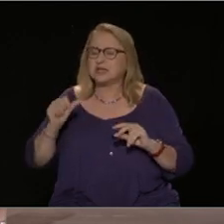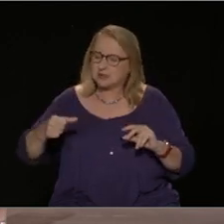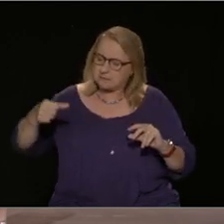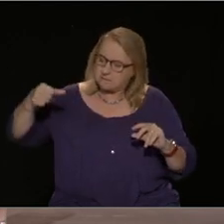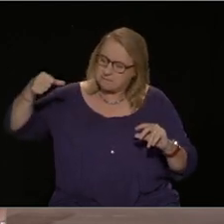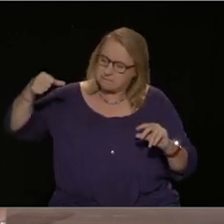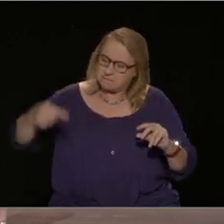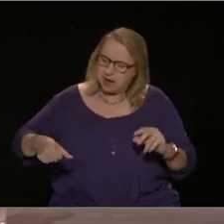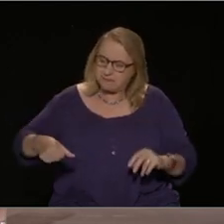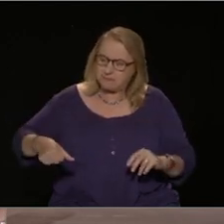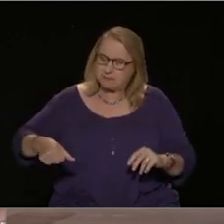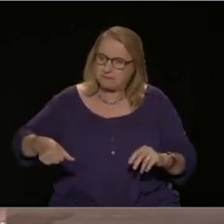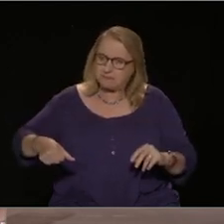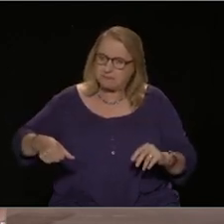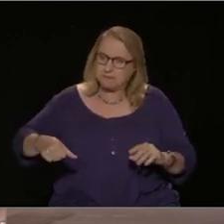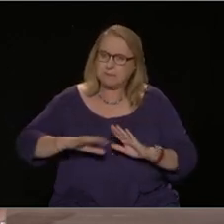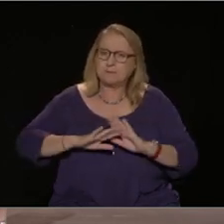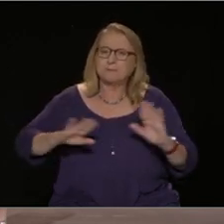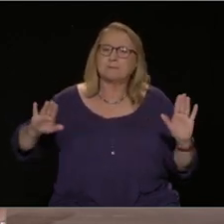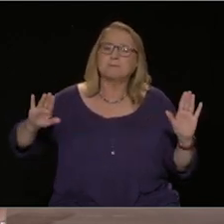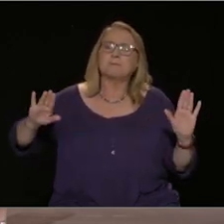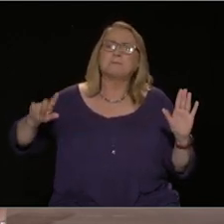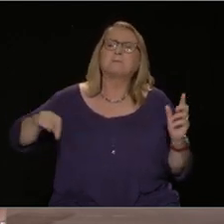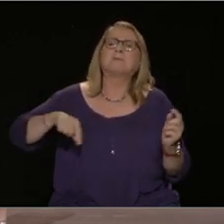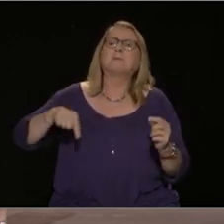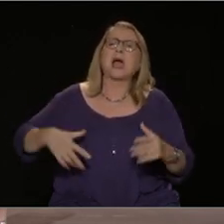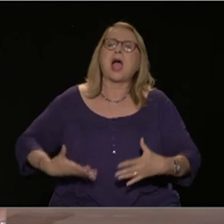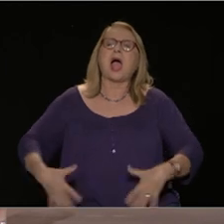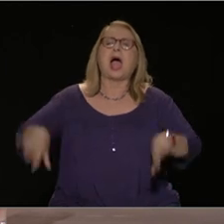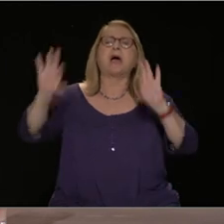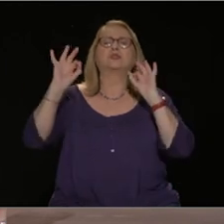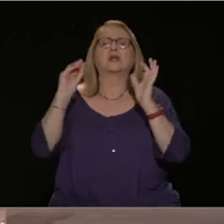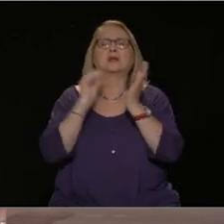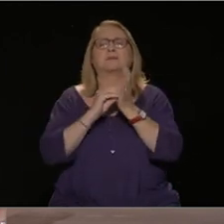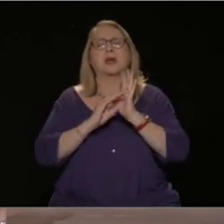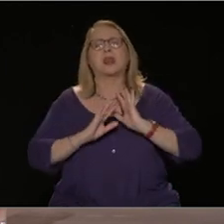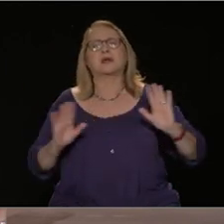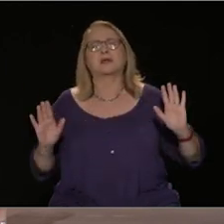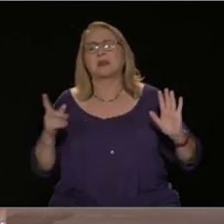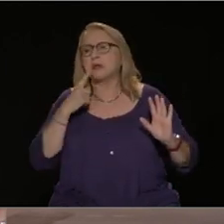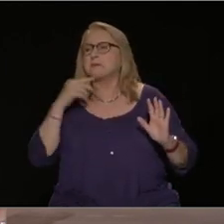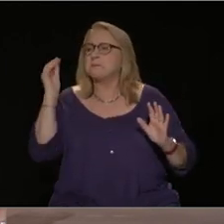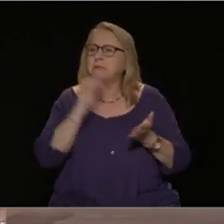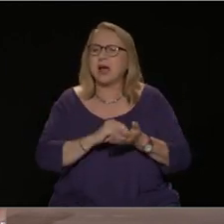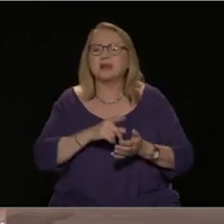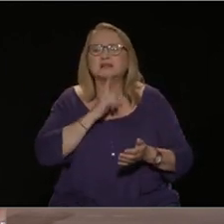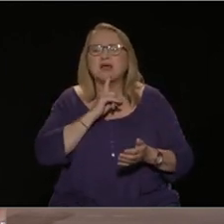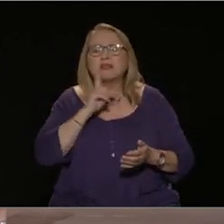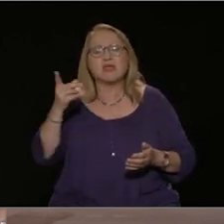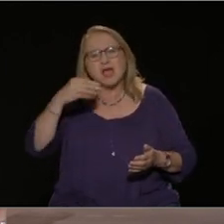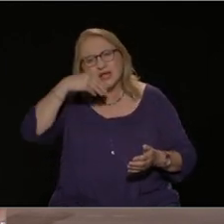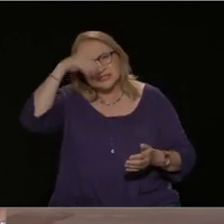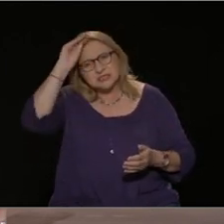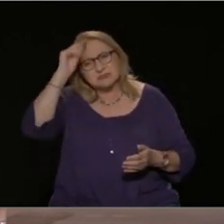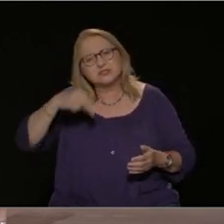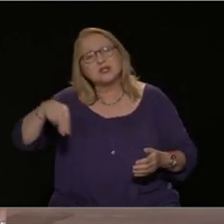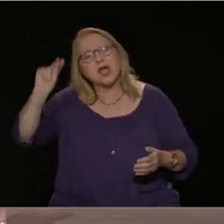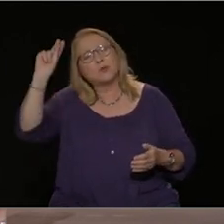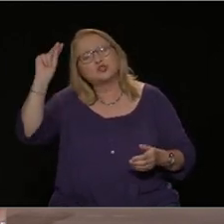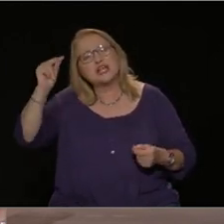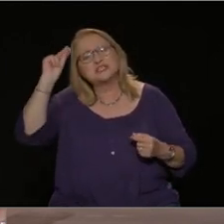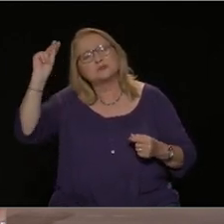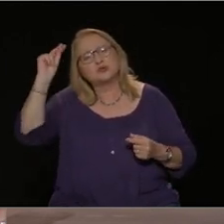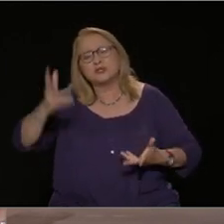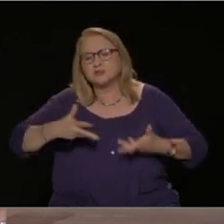τάχαμου στα λαϊκά προβλήματα ανέξοδες υποσχέσεις από ένα κόμμα το οποίο κατασπατάλησε τη